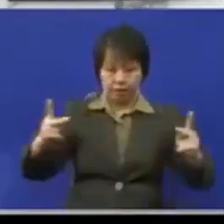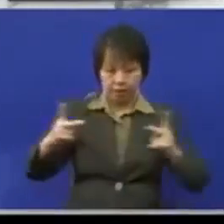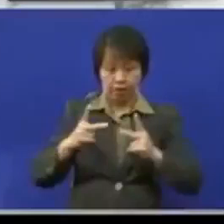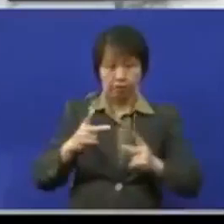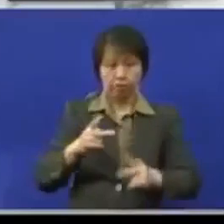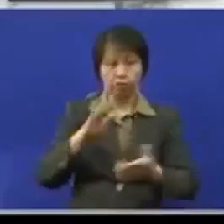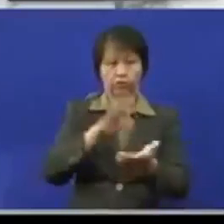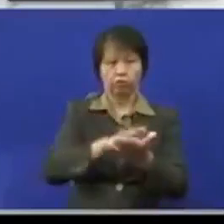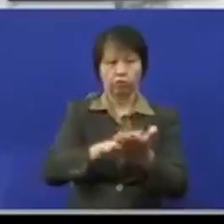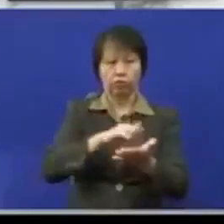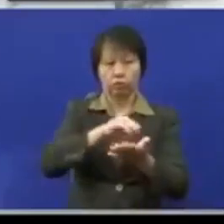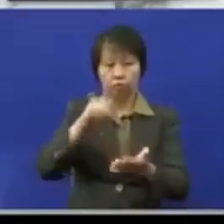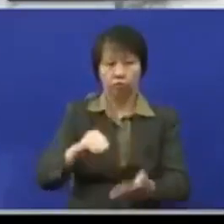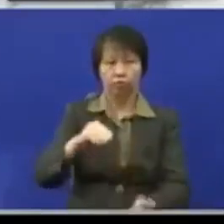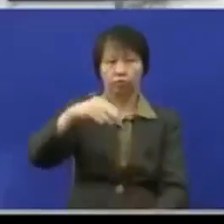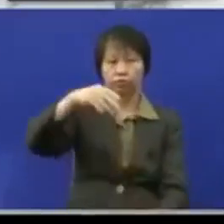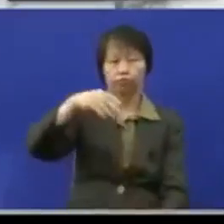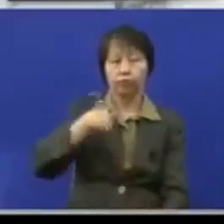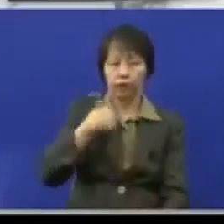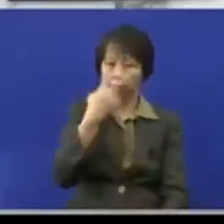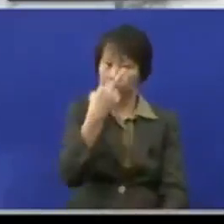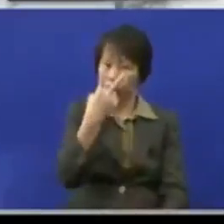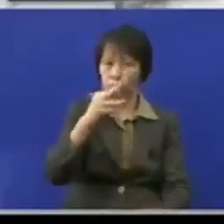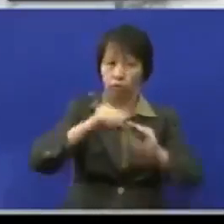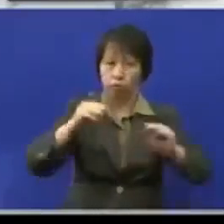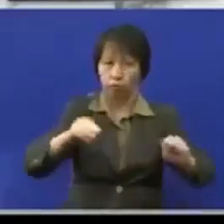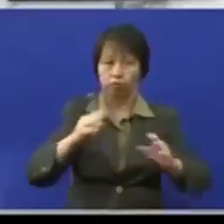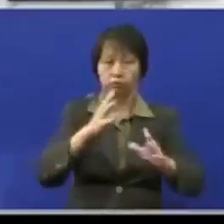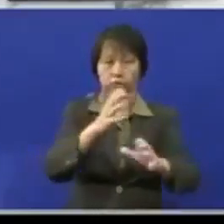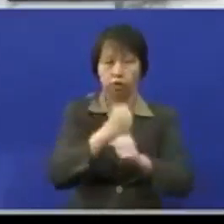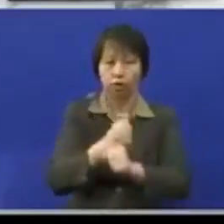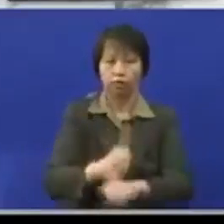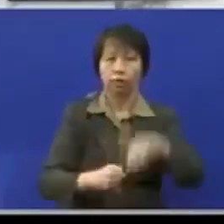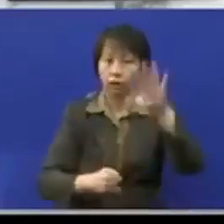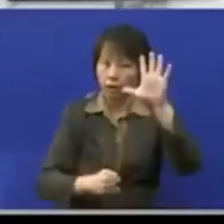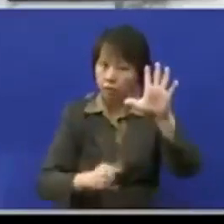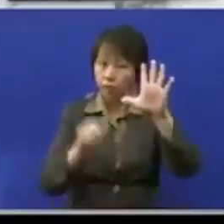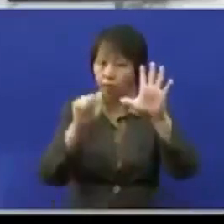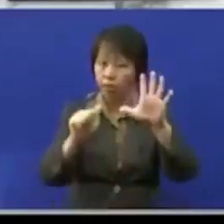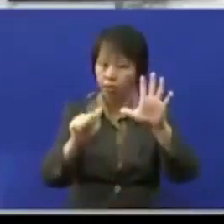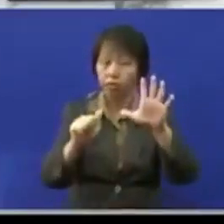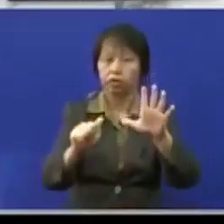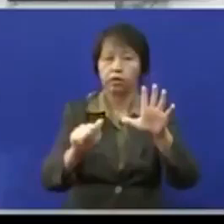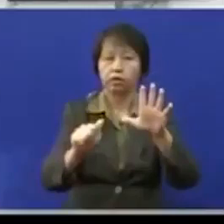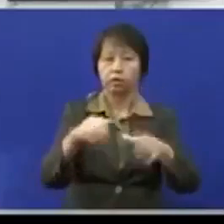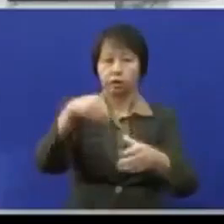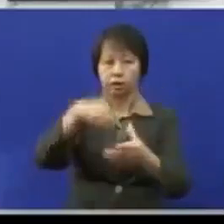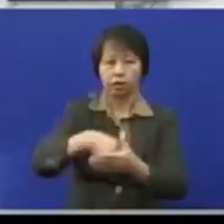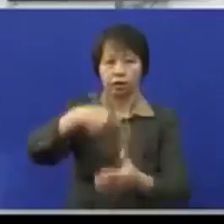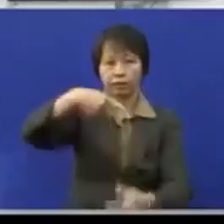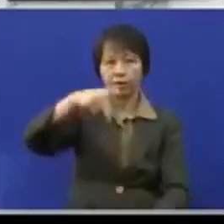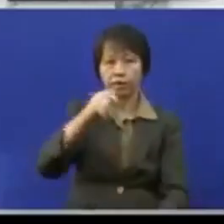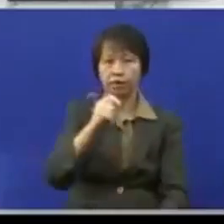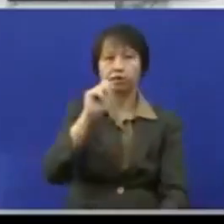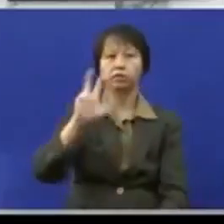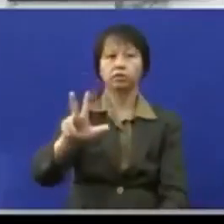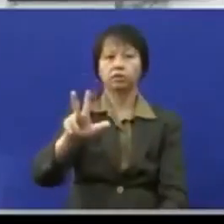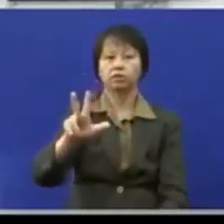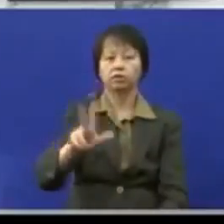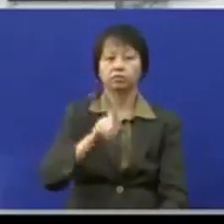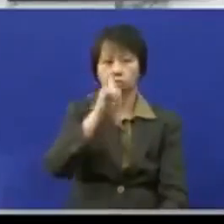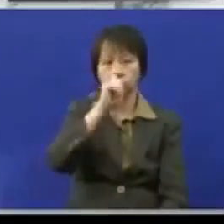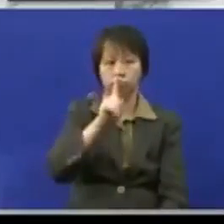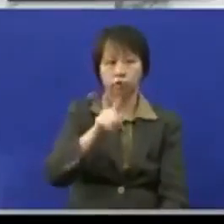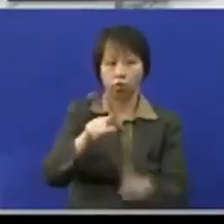menengah pengkalan pembatang ada dua gang yang mendapat 5A di dalam PT3 memang